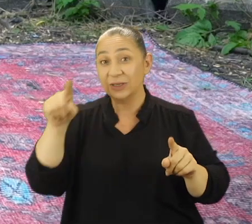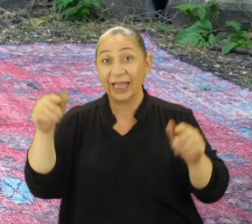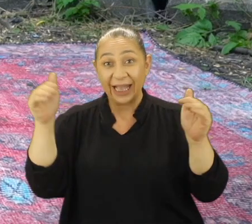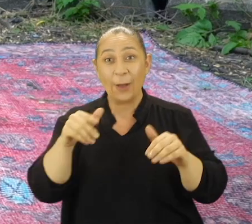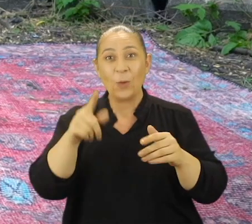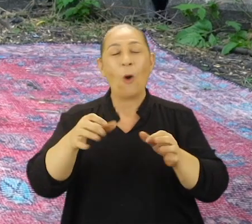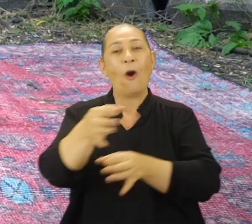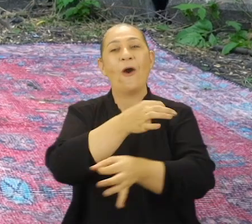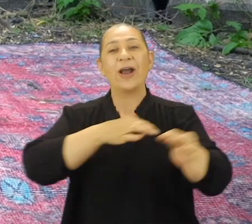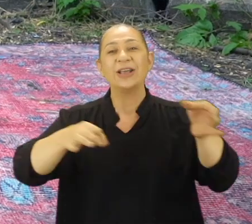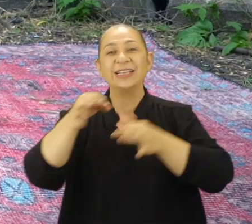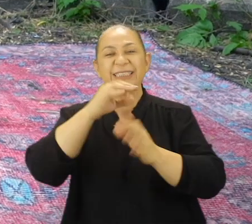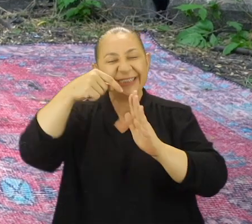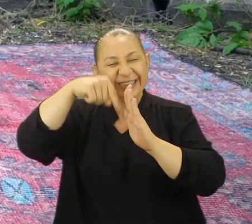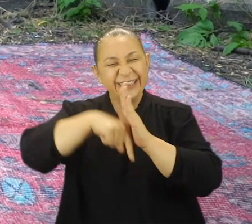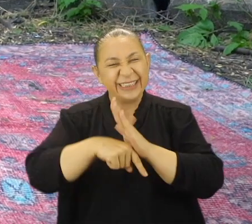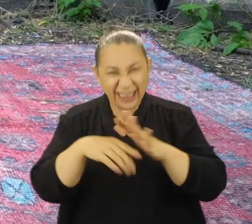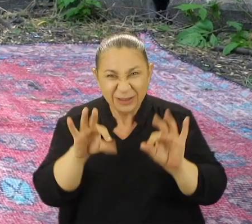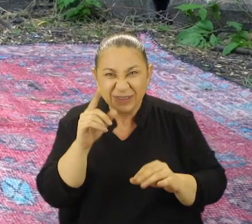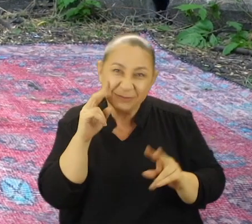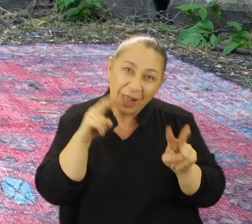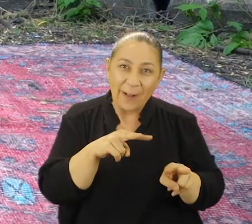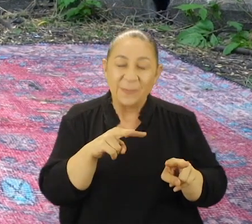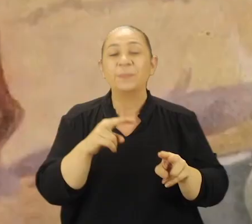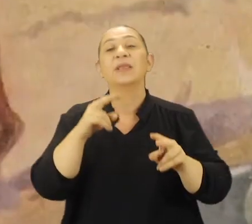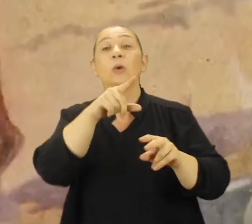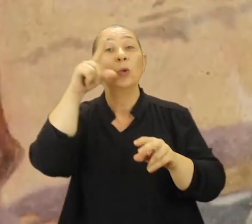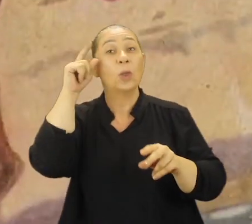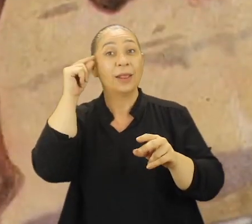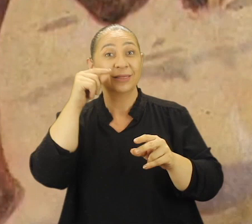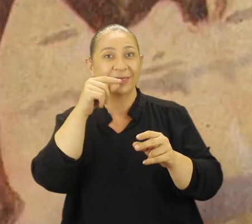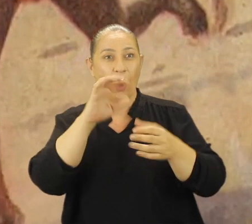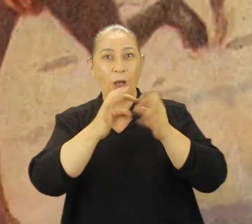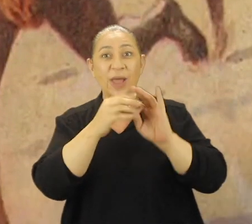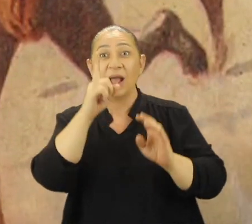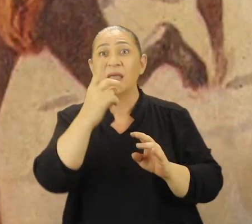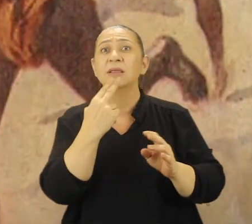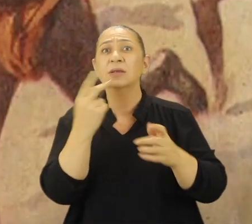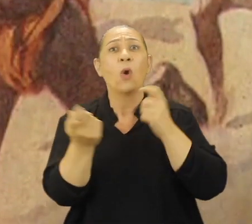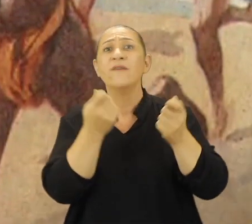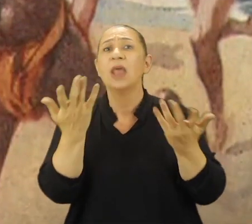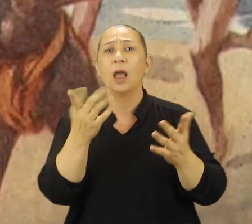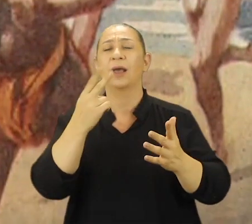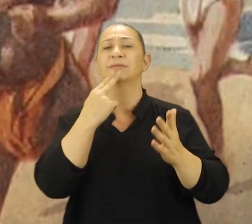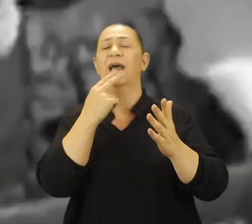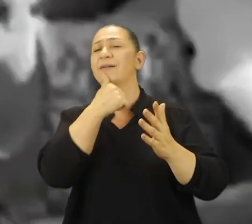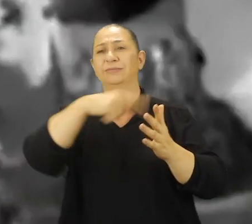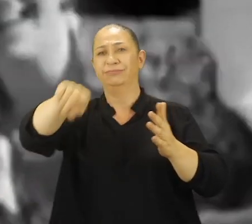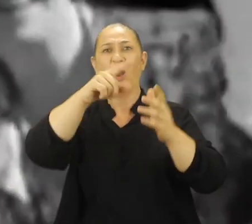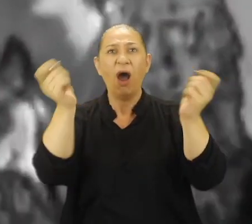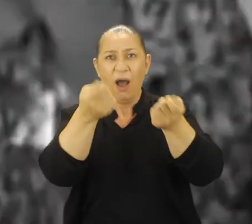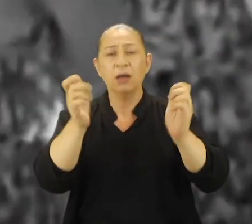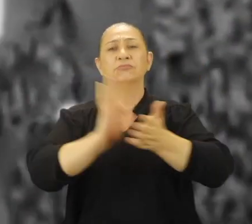günümüze dek ulaşan bu organizasyonun derinlerine inmeye var mısınız? Antik Yunan olimpiyatlarında kadınların tek görevinin erkeklere